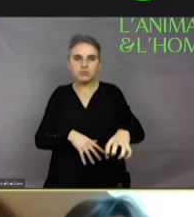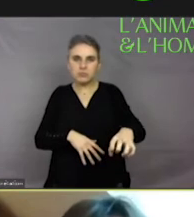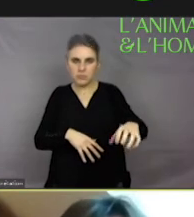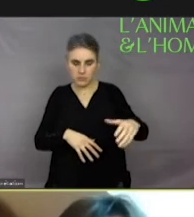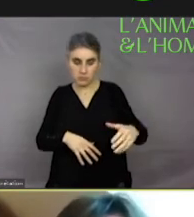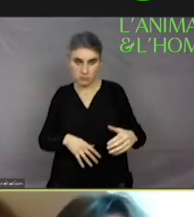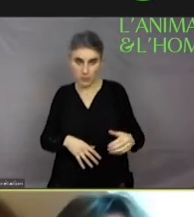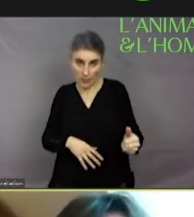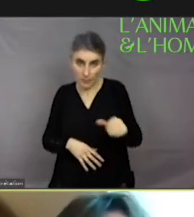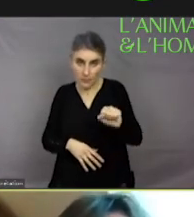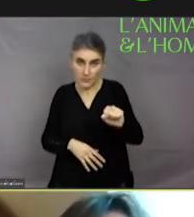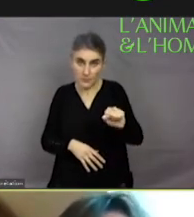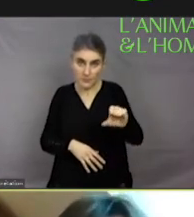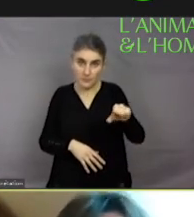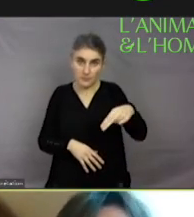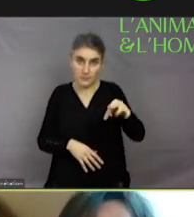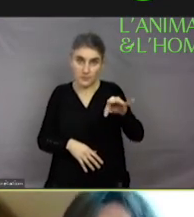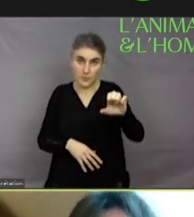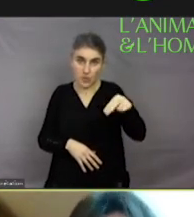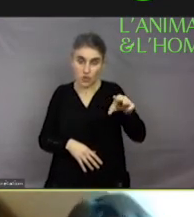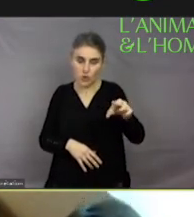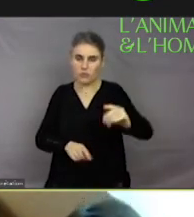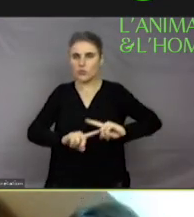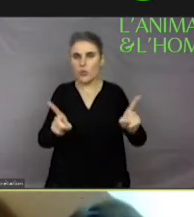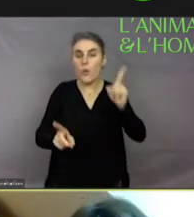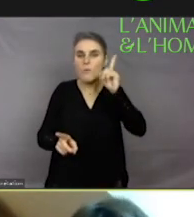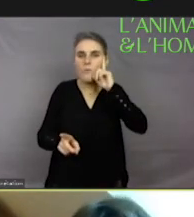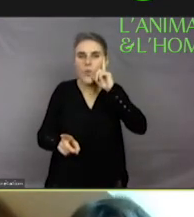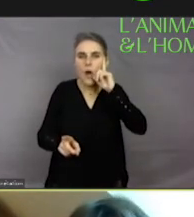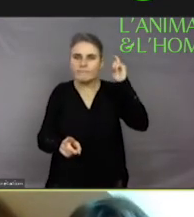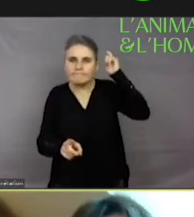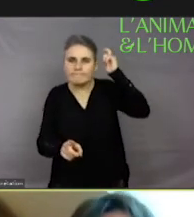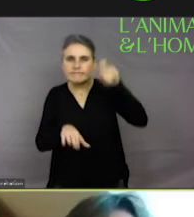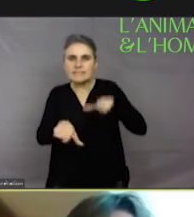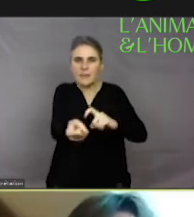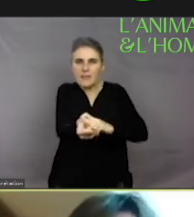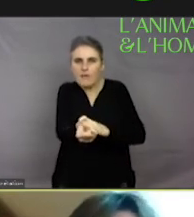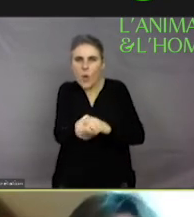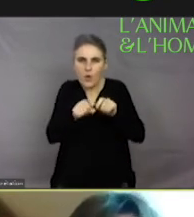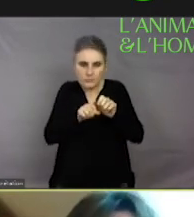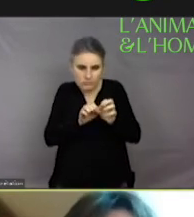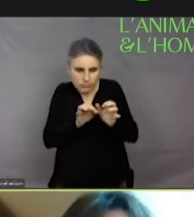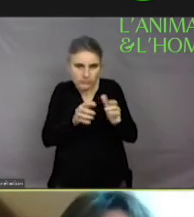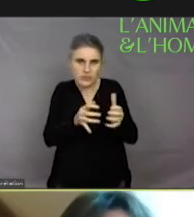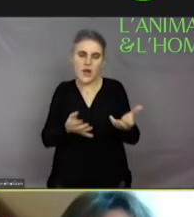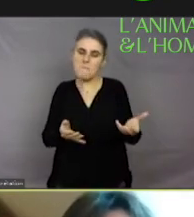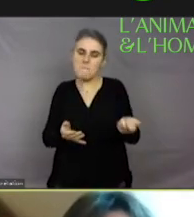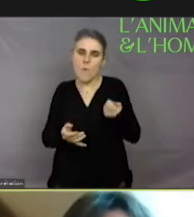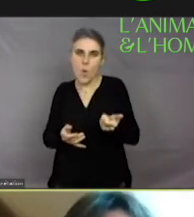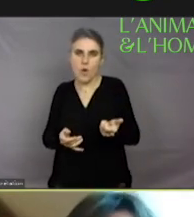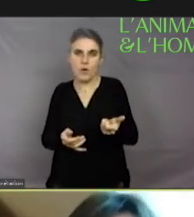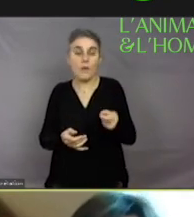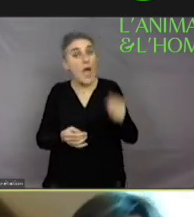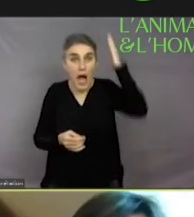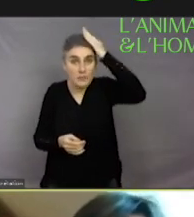'elle n'est pas sentiante parce que son système nerveux n'est pas suffisamment développé. On ne dit pas qu'une éponge, c'est un